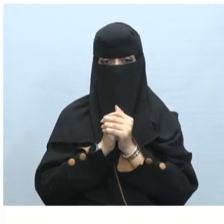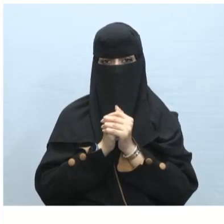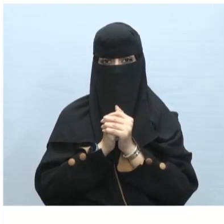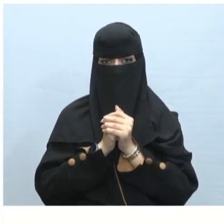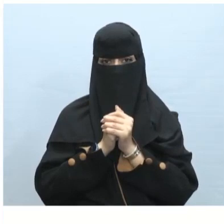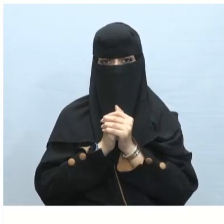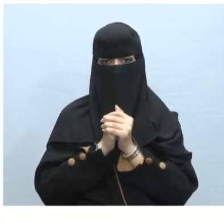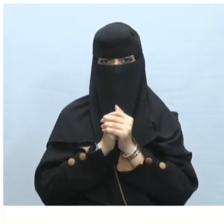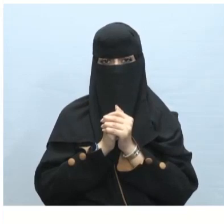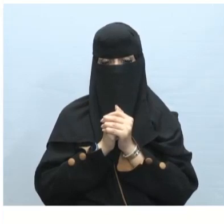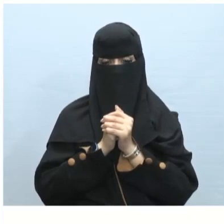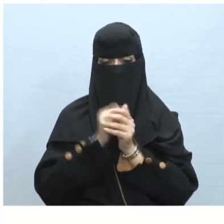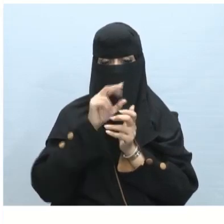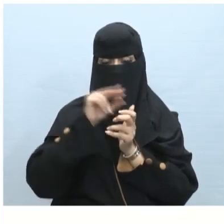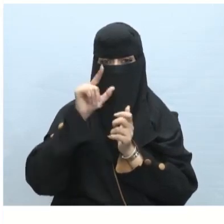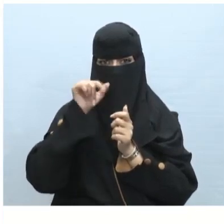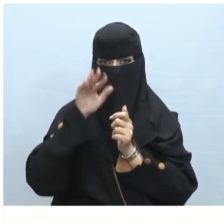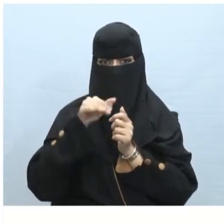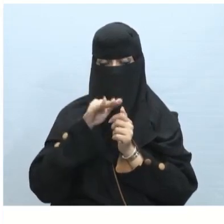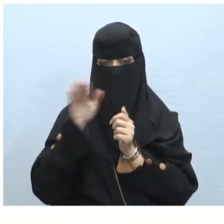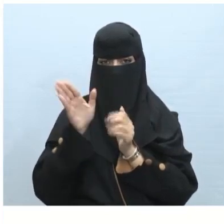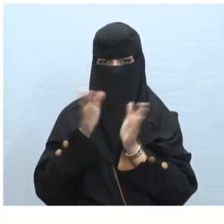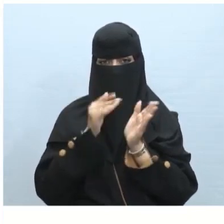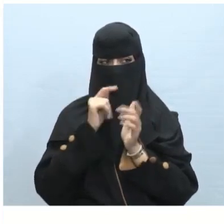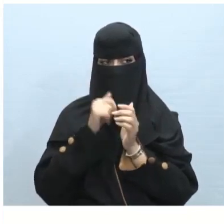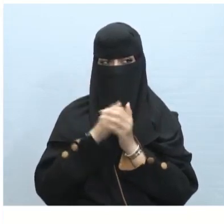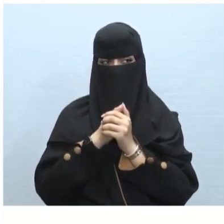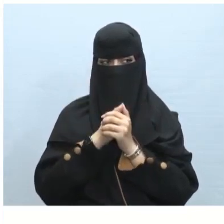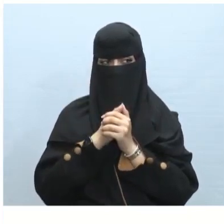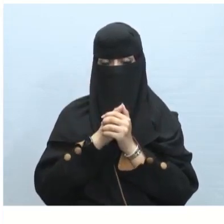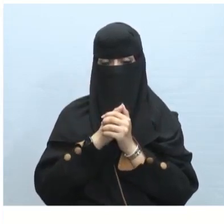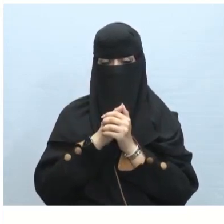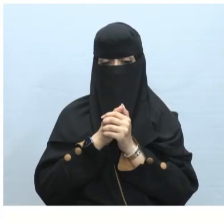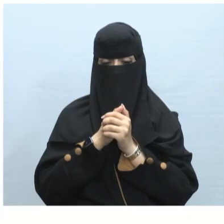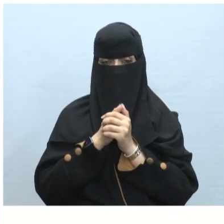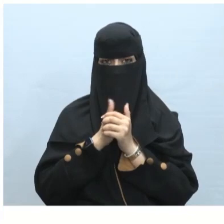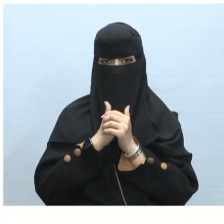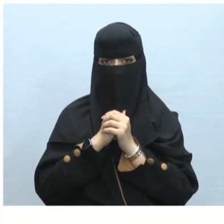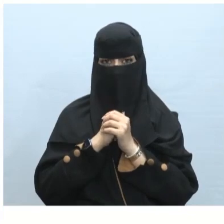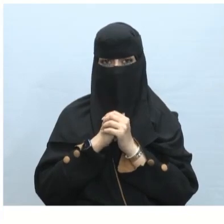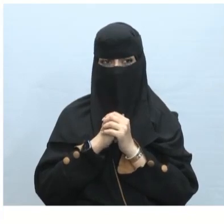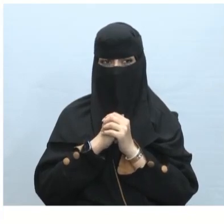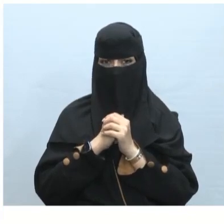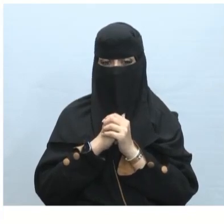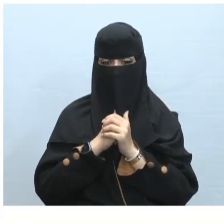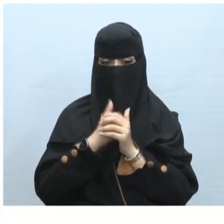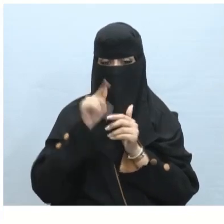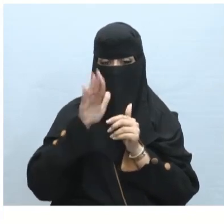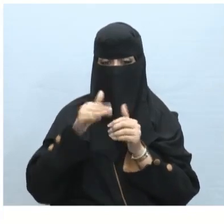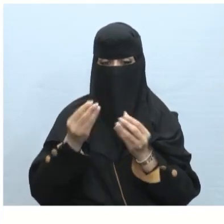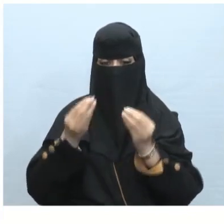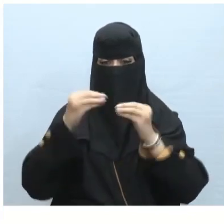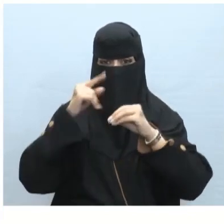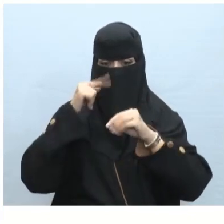هذا شكل SmartArt النهائي أيضا